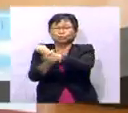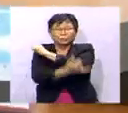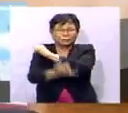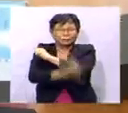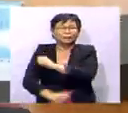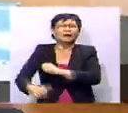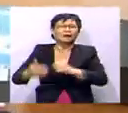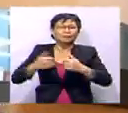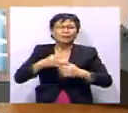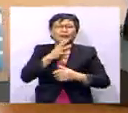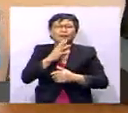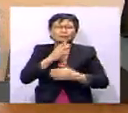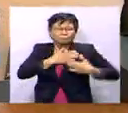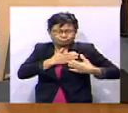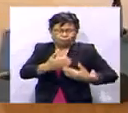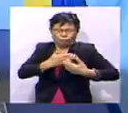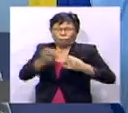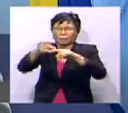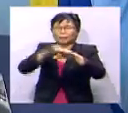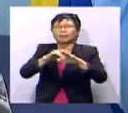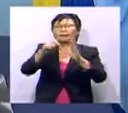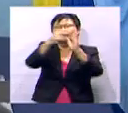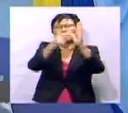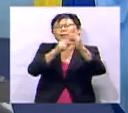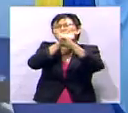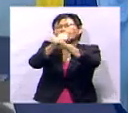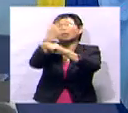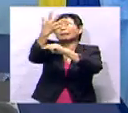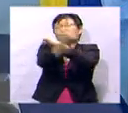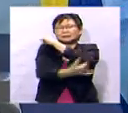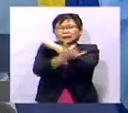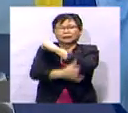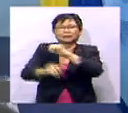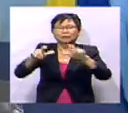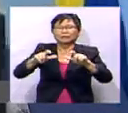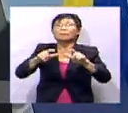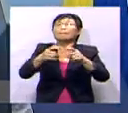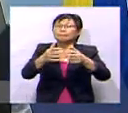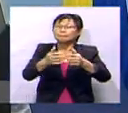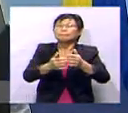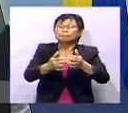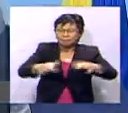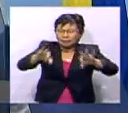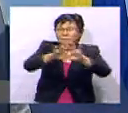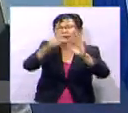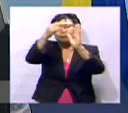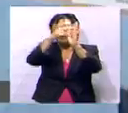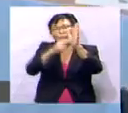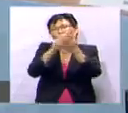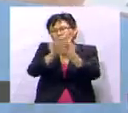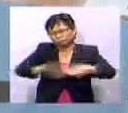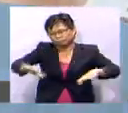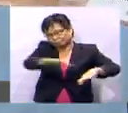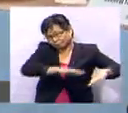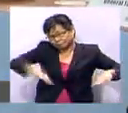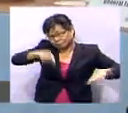Mereka juga menegaskan komitmen kepada Peraturan Pertahanan Lima Negara sebagai komponen penting dalam Peraturan Keselamatan